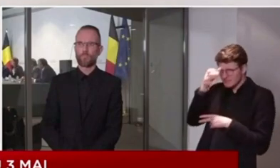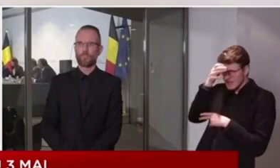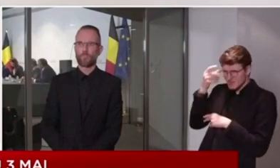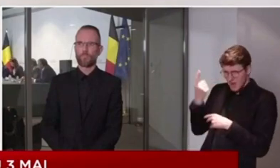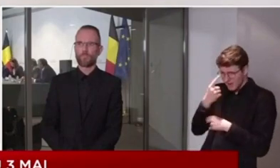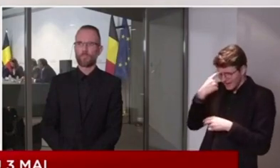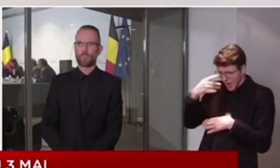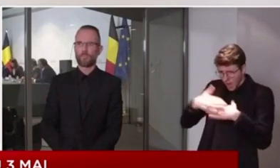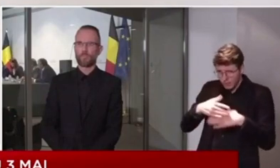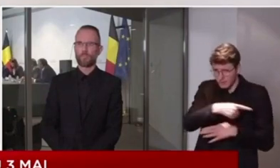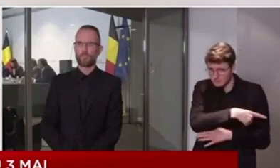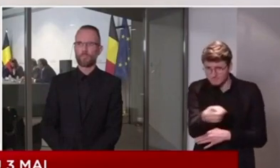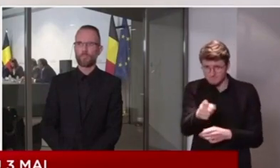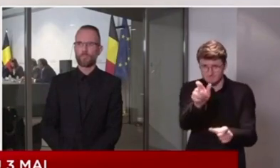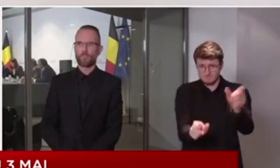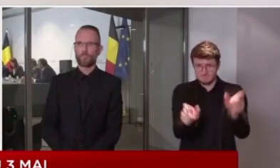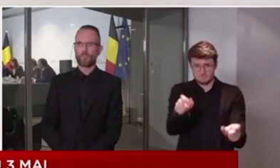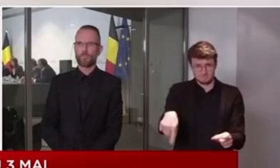'est l'intérêt premier des experts.